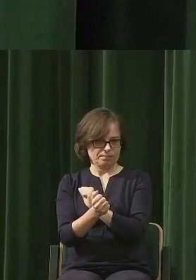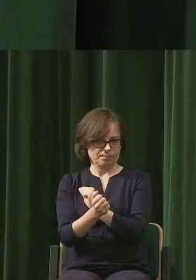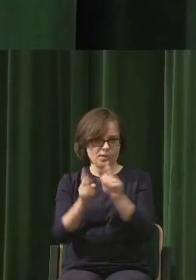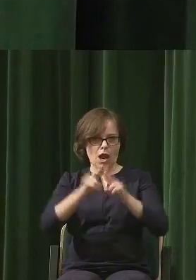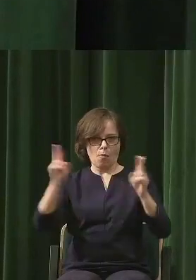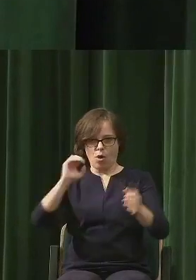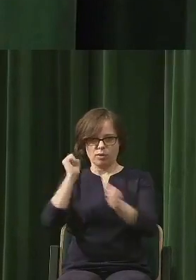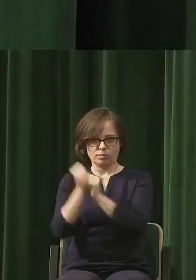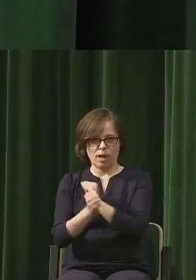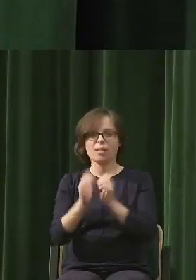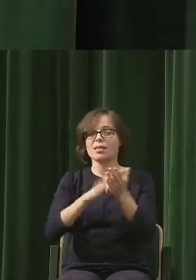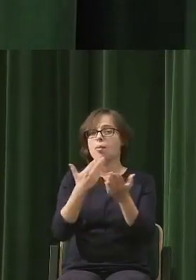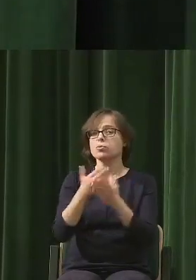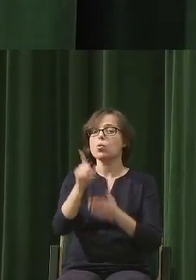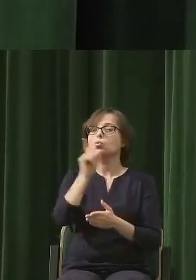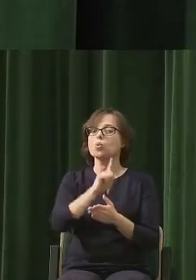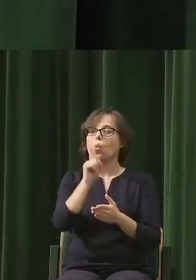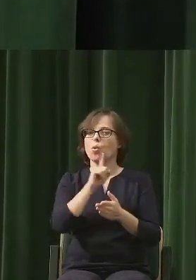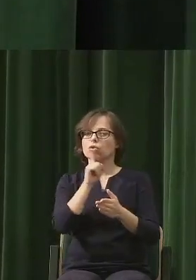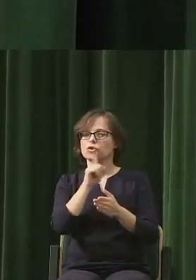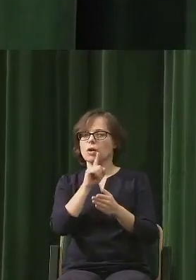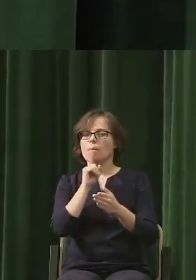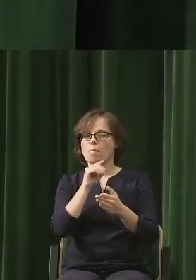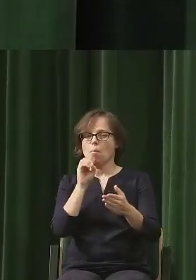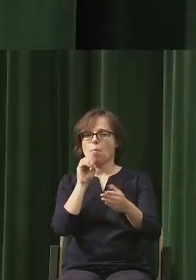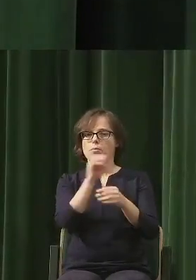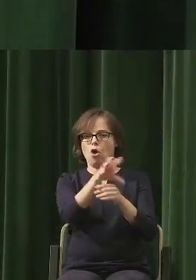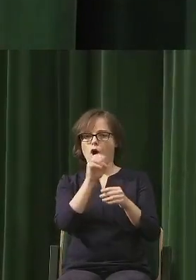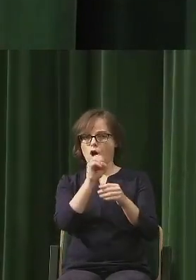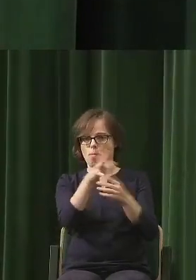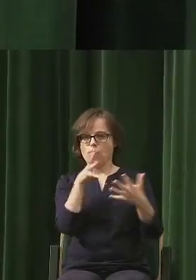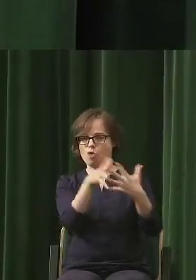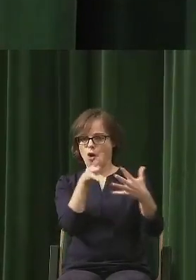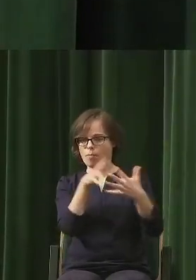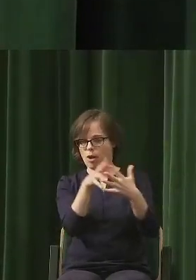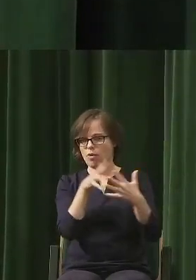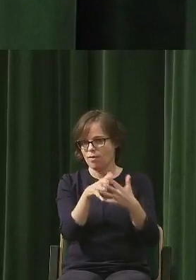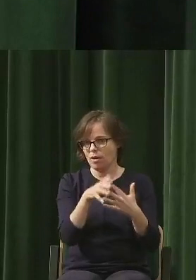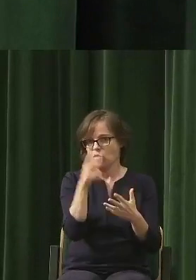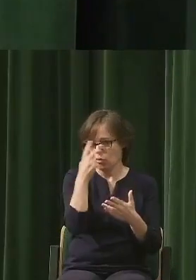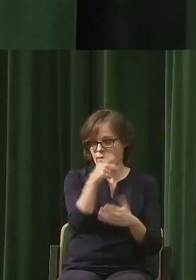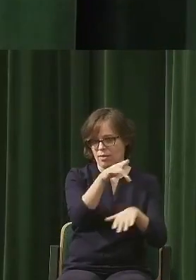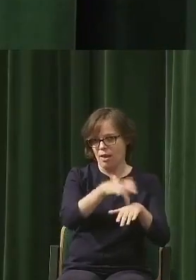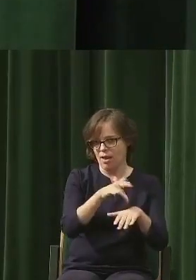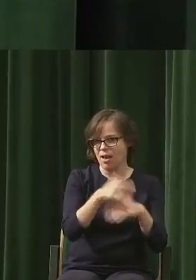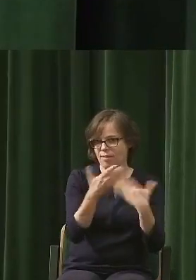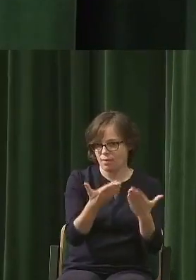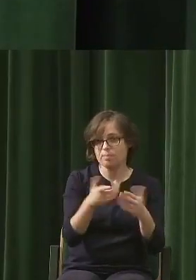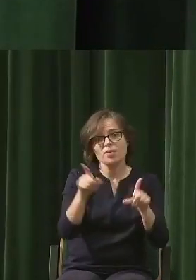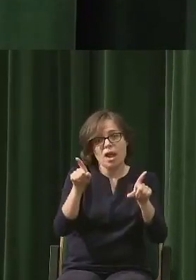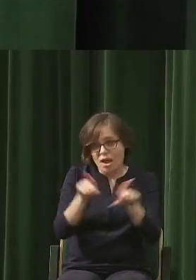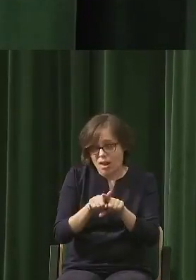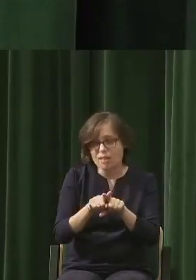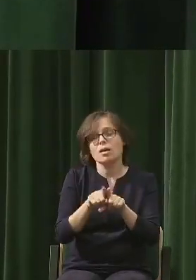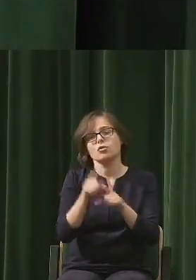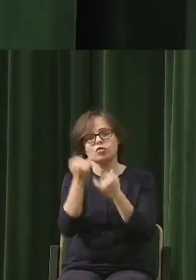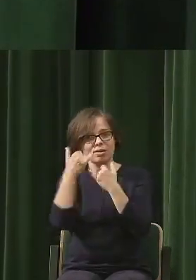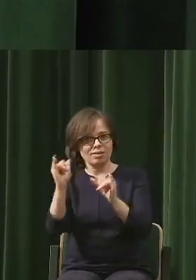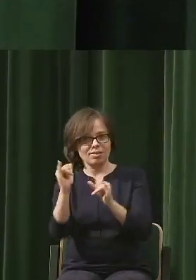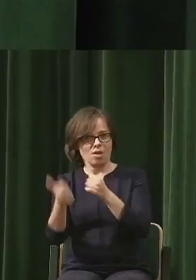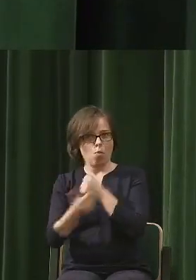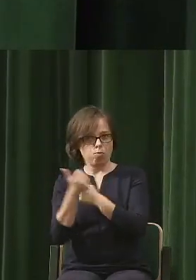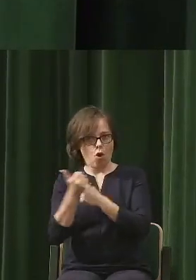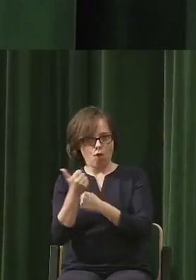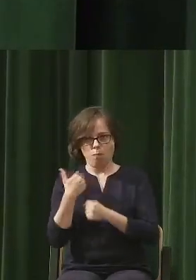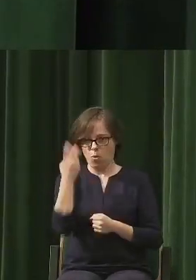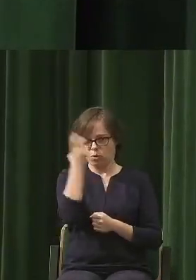będą świadczyć o tym sposobie oddziaływania na rzeczywistość. Ale inne są ciekawe. Oficjalne nie były podane, ale też się